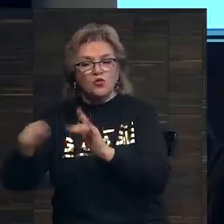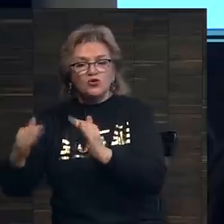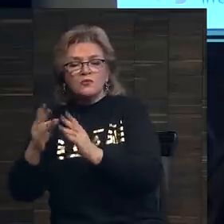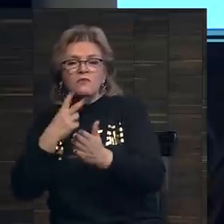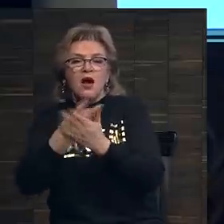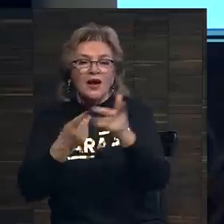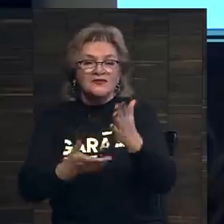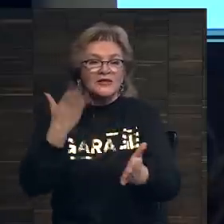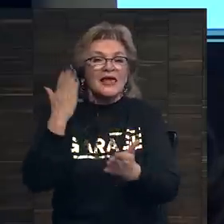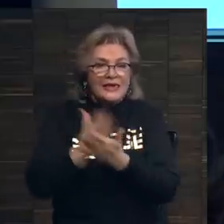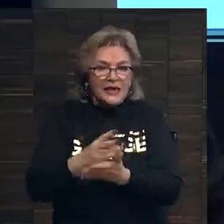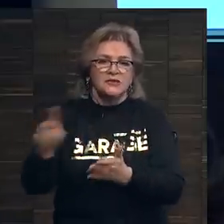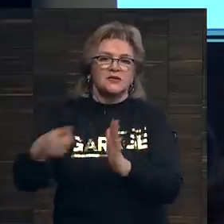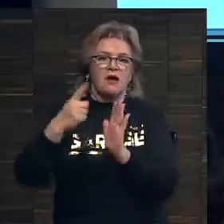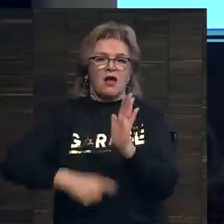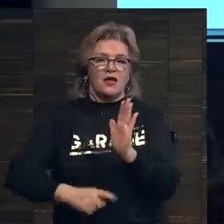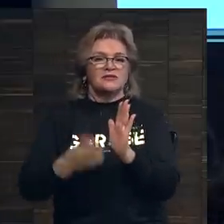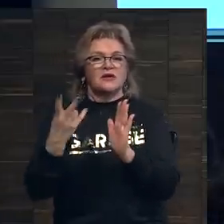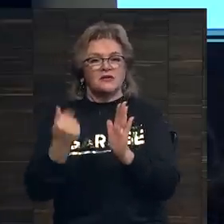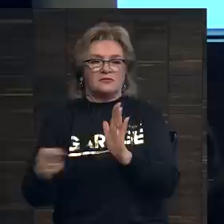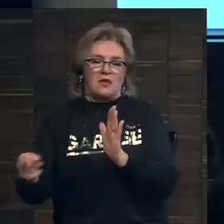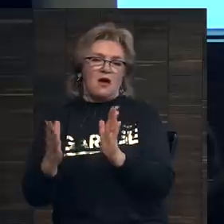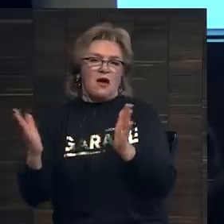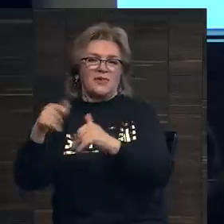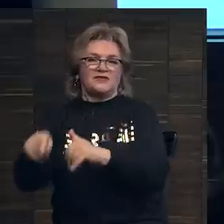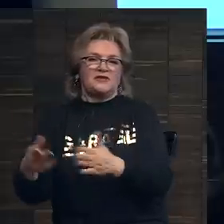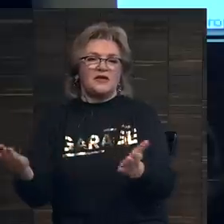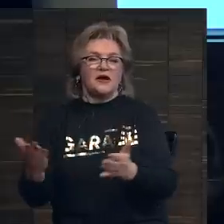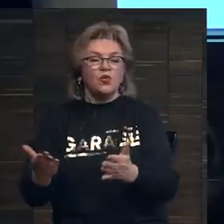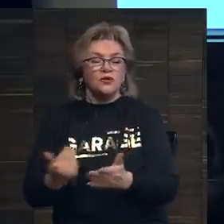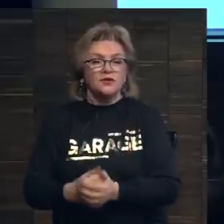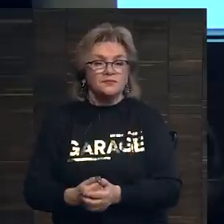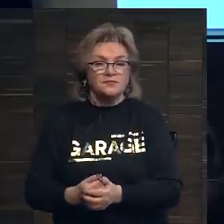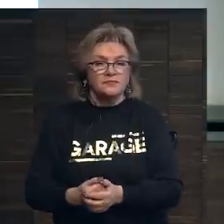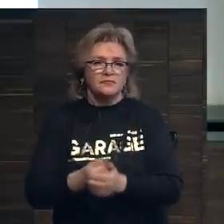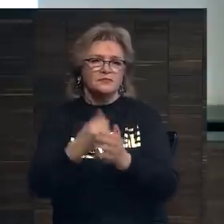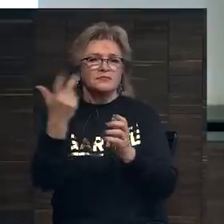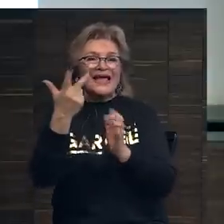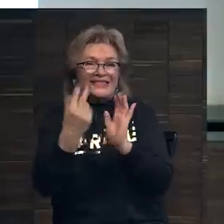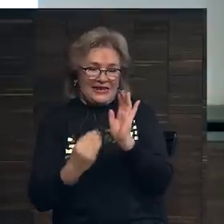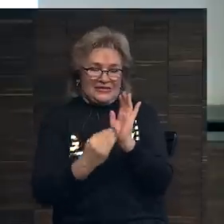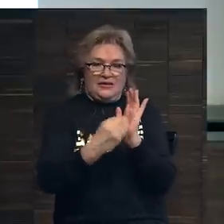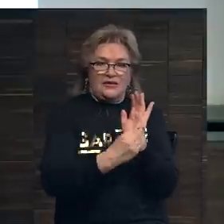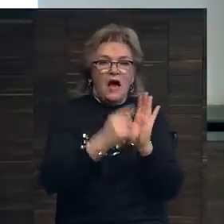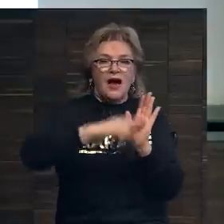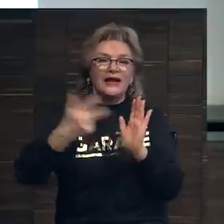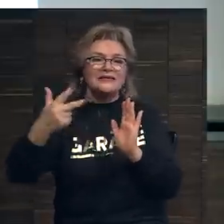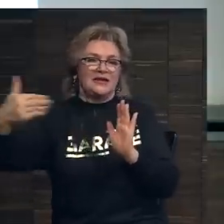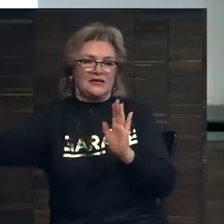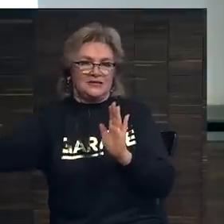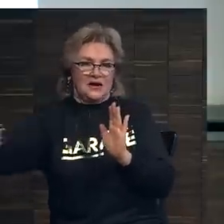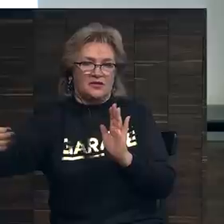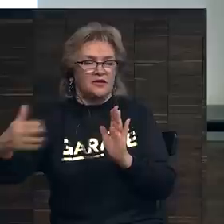дом показывает вам, есть ли гарантия на какое-то произведение. Третий символ это гарантия третьей стороны, так называемая